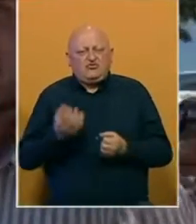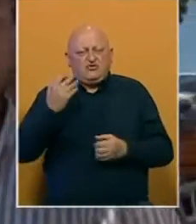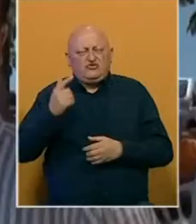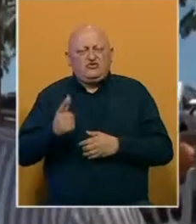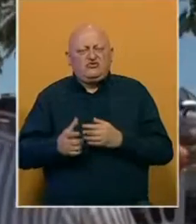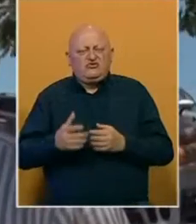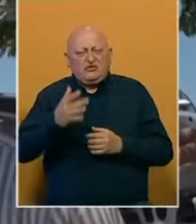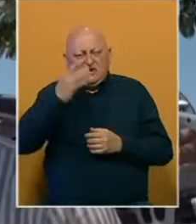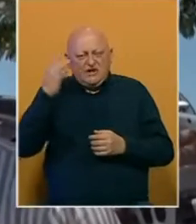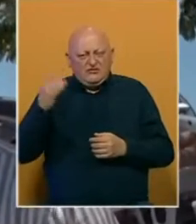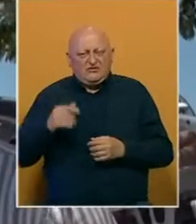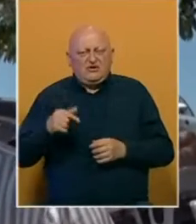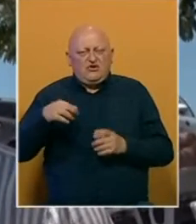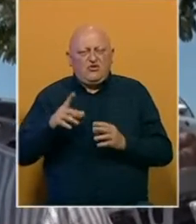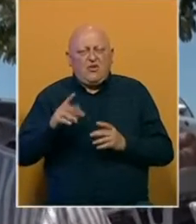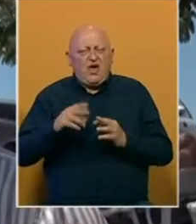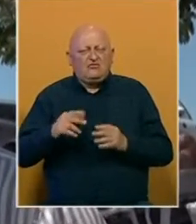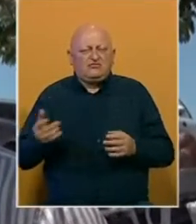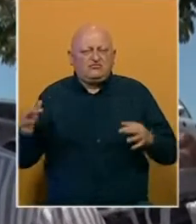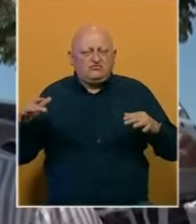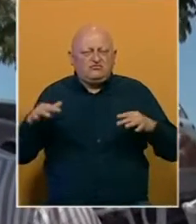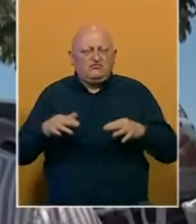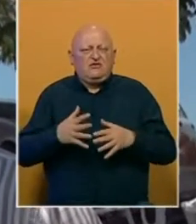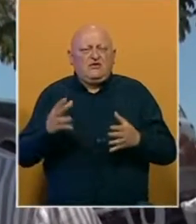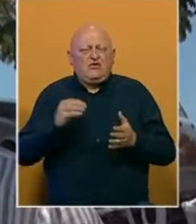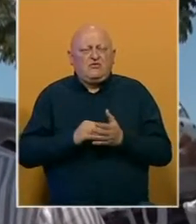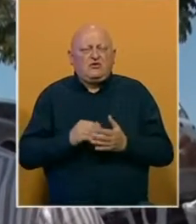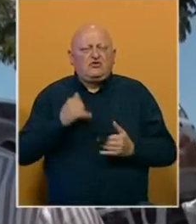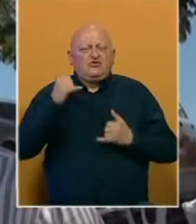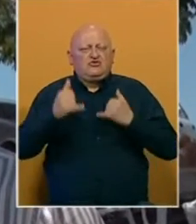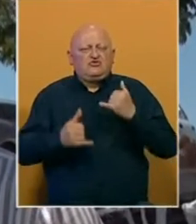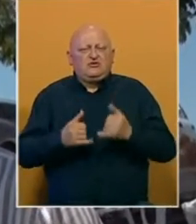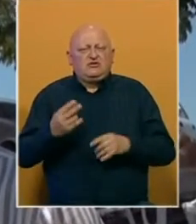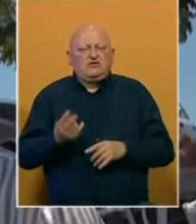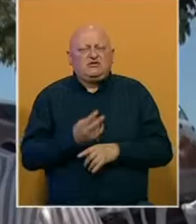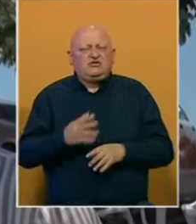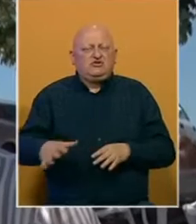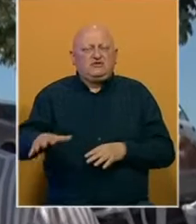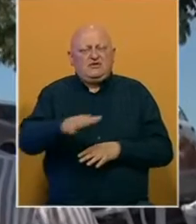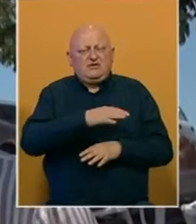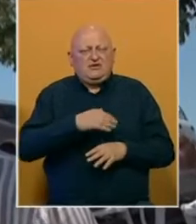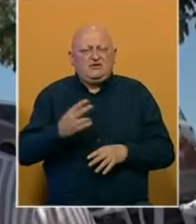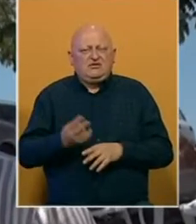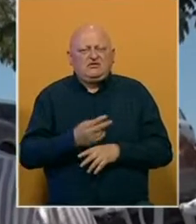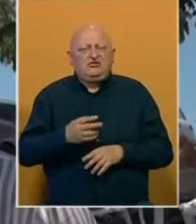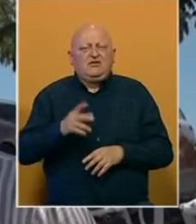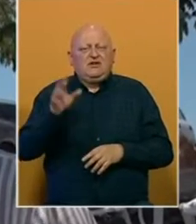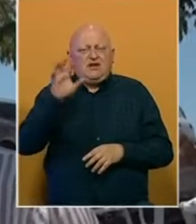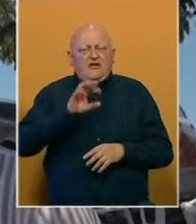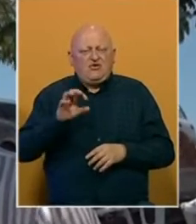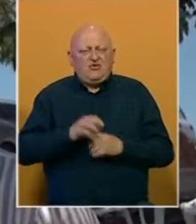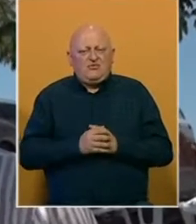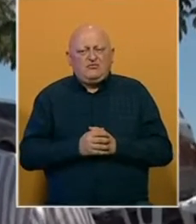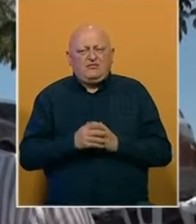sezon. Tokom jula i augusta očekuje se dolazak i velikog broja turista iz zemalja regiona i zemalja Zapadne Evrope.